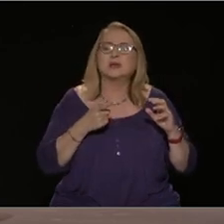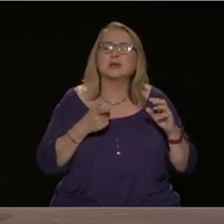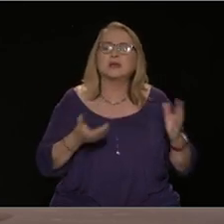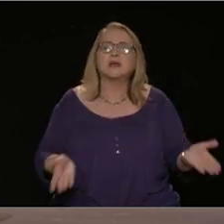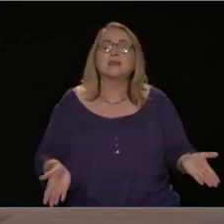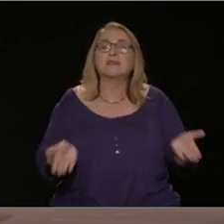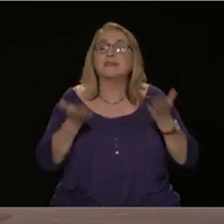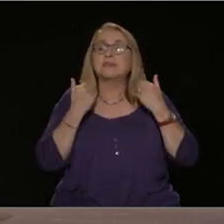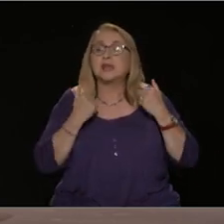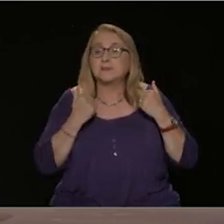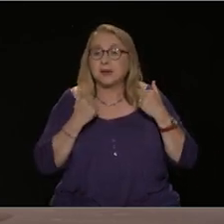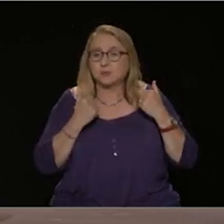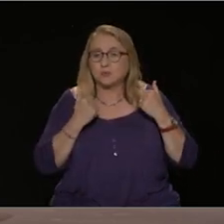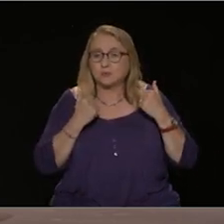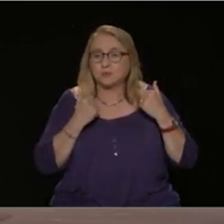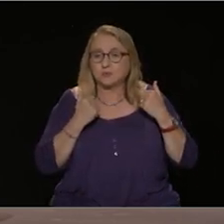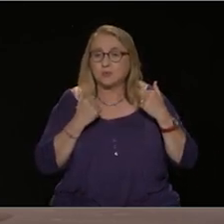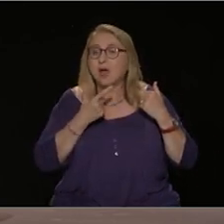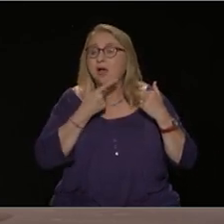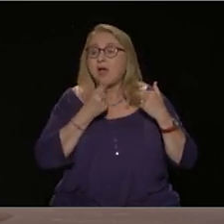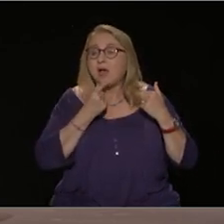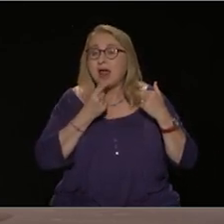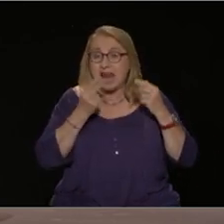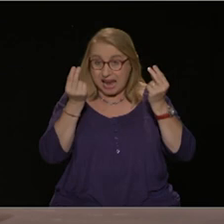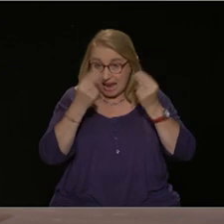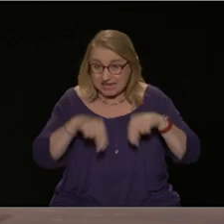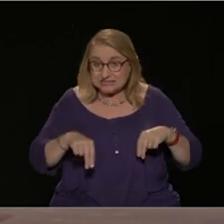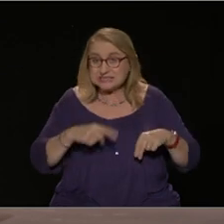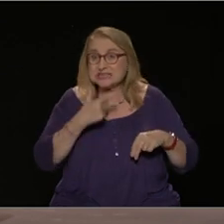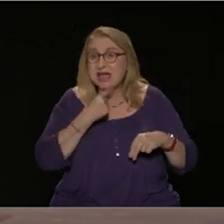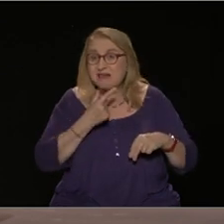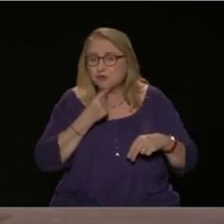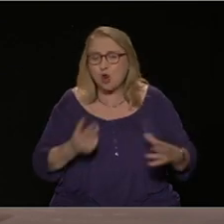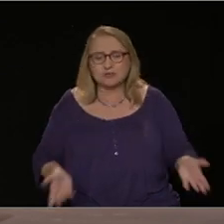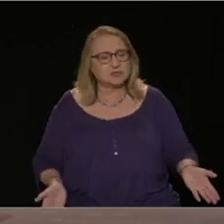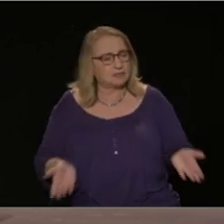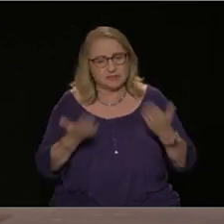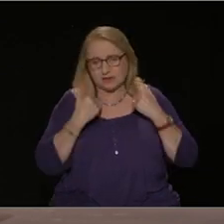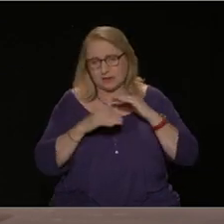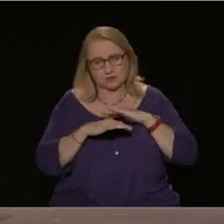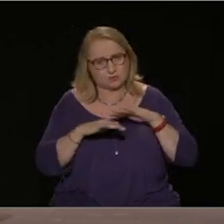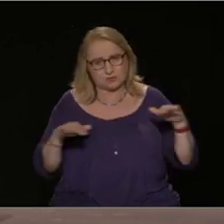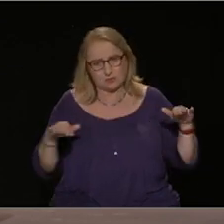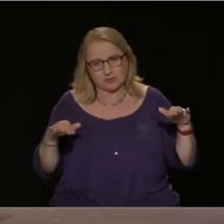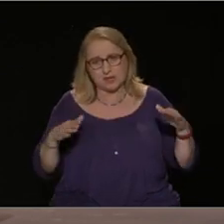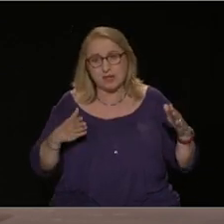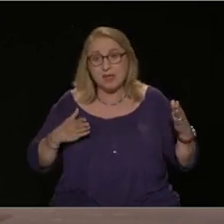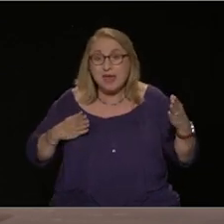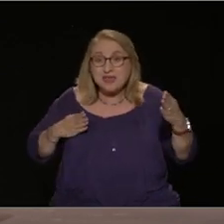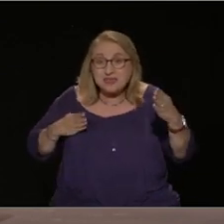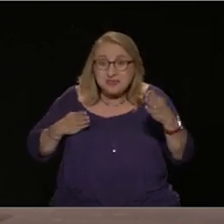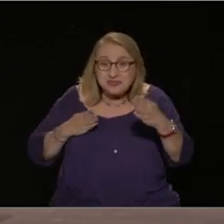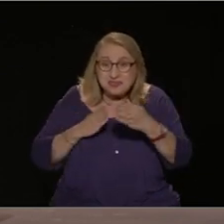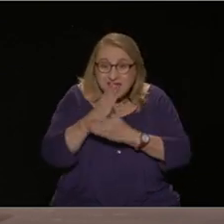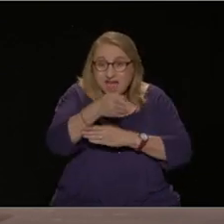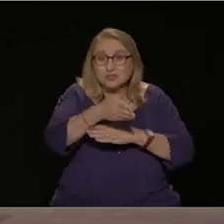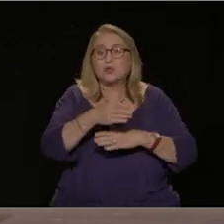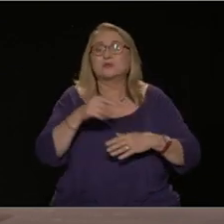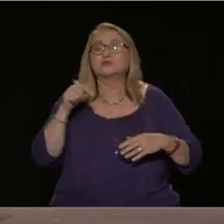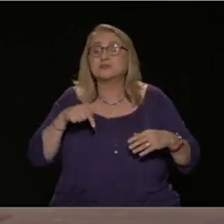υπάρχουν εύκολες λύσεις δεν υπάρχει διέξοδος από τη σημερινή κατάσταση